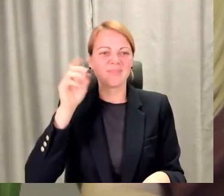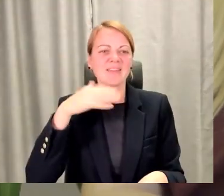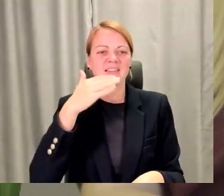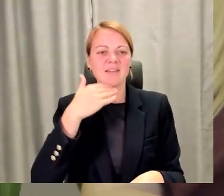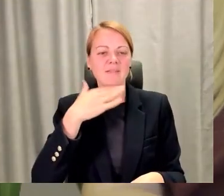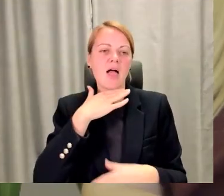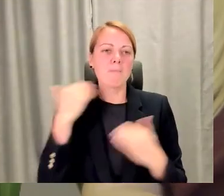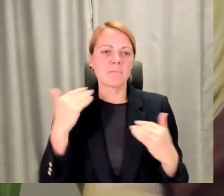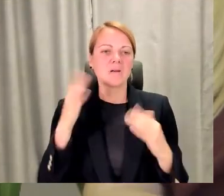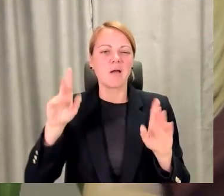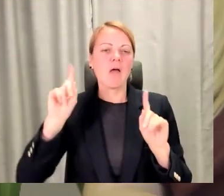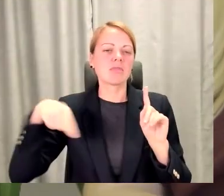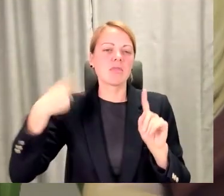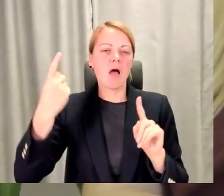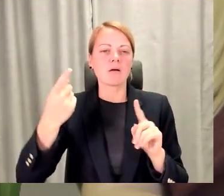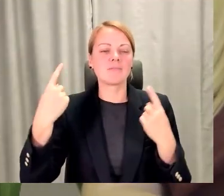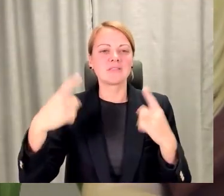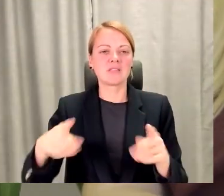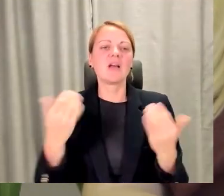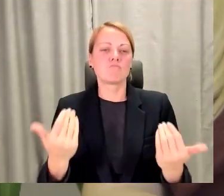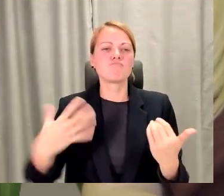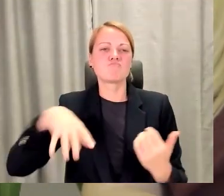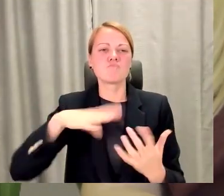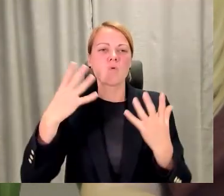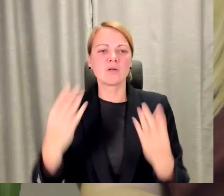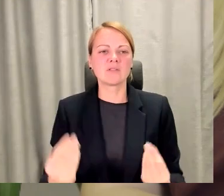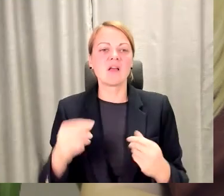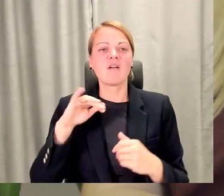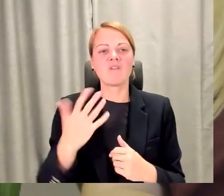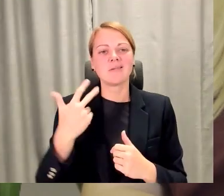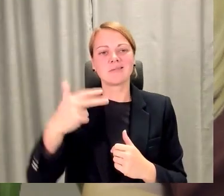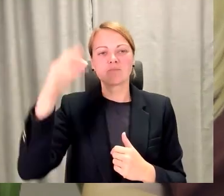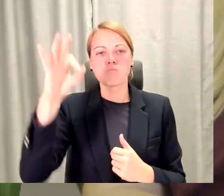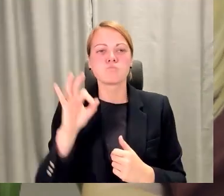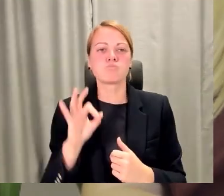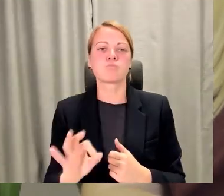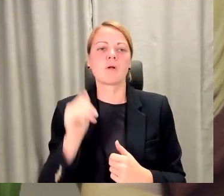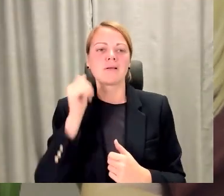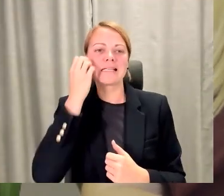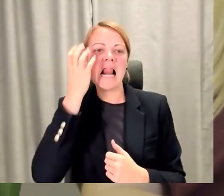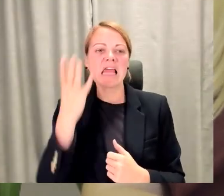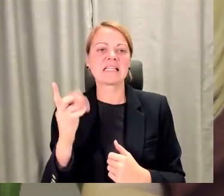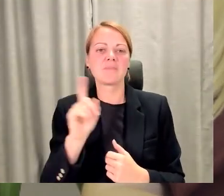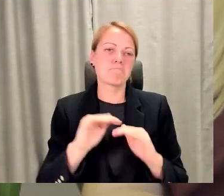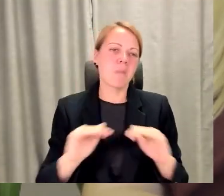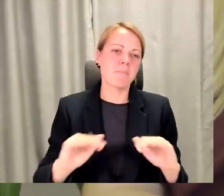pabeigšu. Tas ir tas mūsdienas tāpat, ko iepieminēja līdzi pa tiem 30%, kuriem tā izglītība ir vienu pamatu vai vidējā var būt. Tādēļ mītiski, viņš